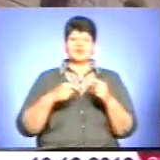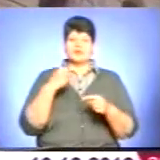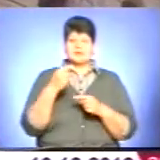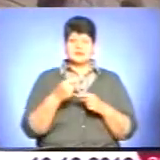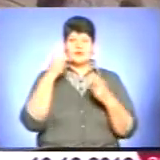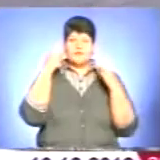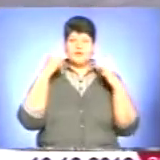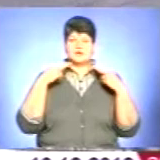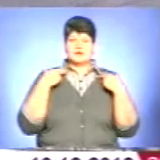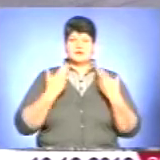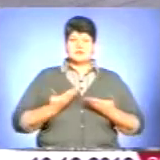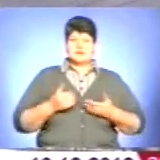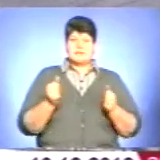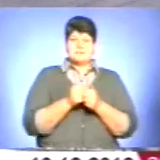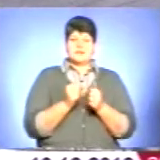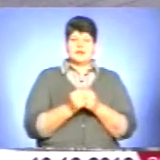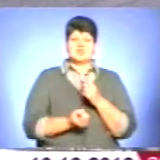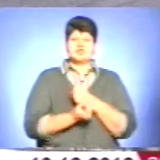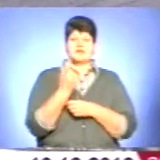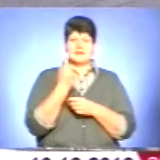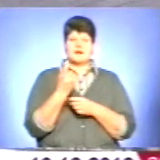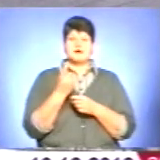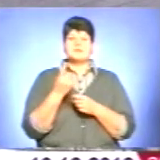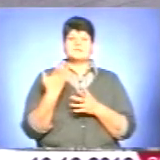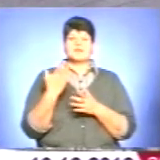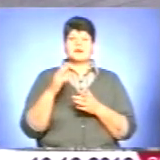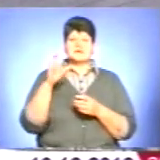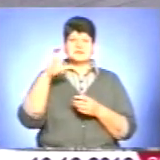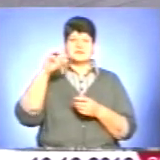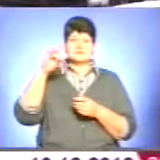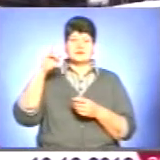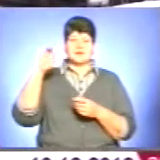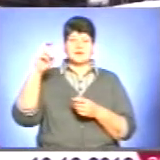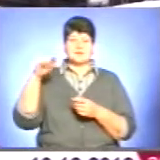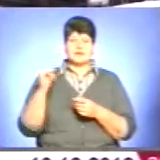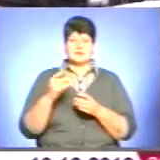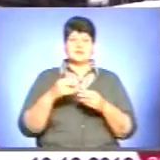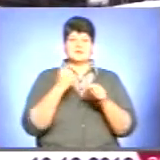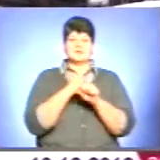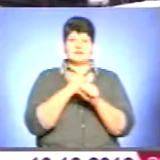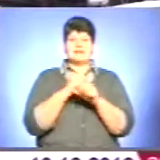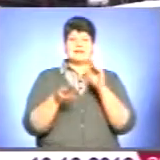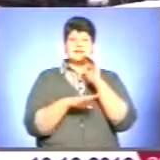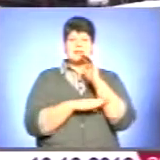оселилися біля джерела на правому боці Стрипи, де заснували дерев'яний монастир при Святої Трійці.